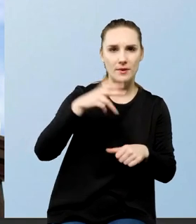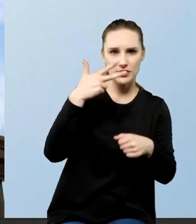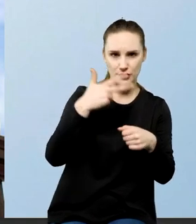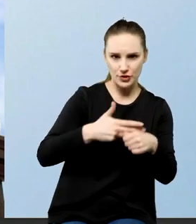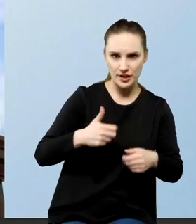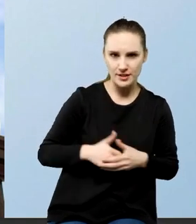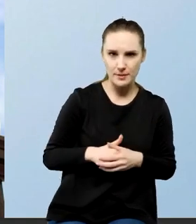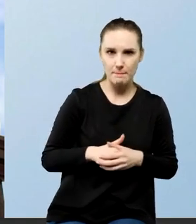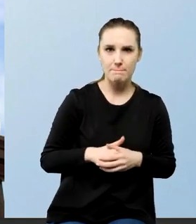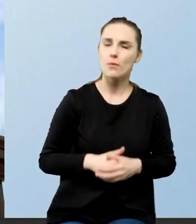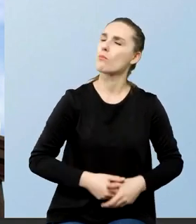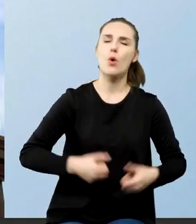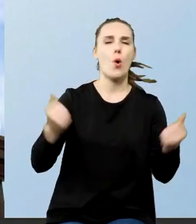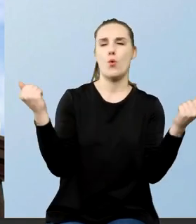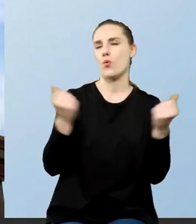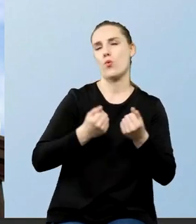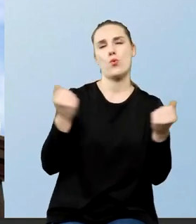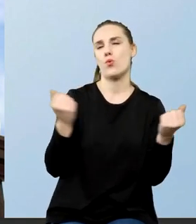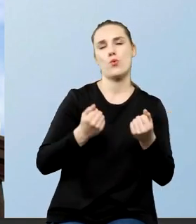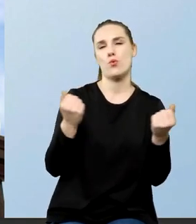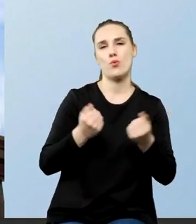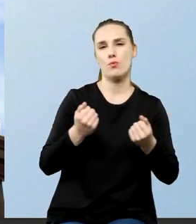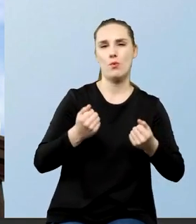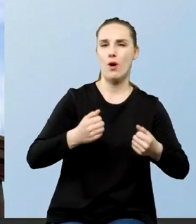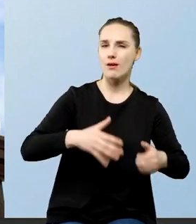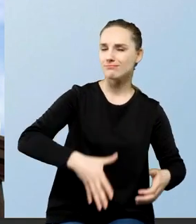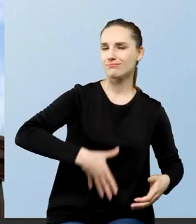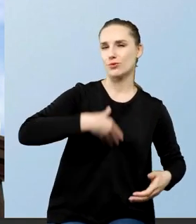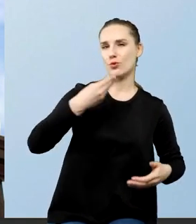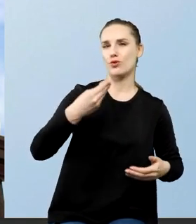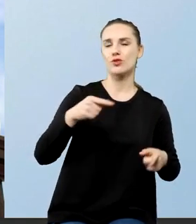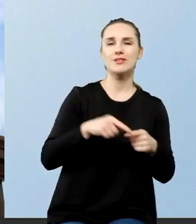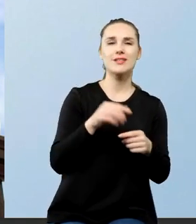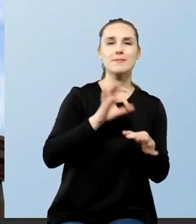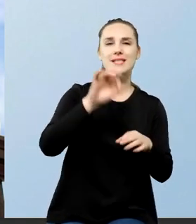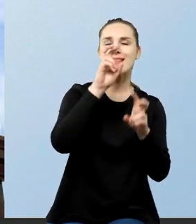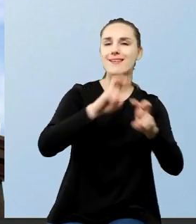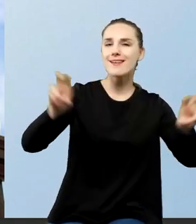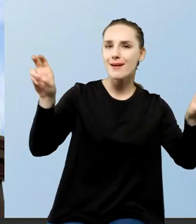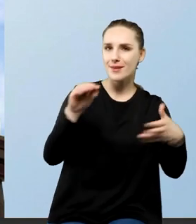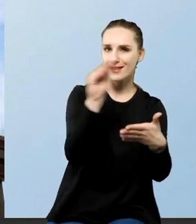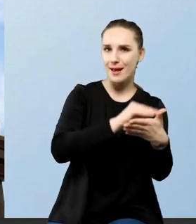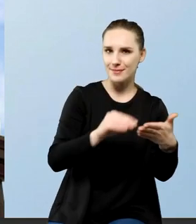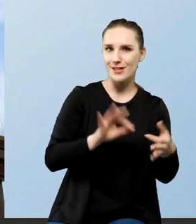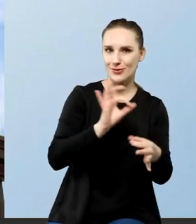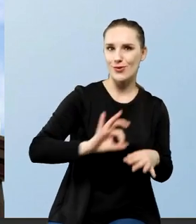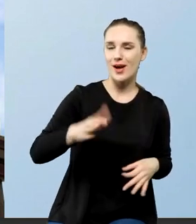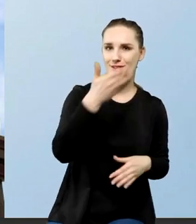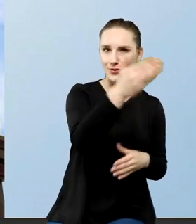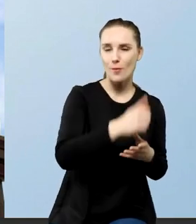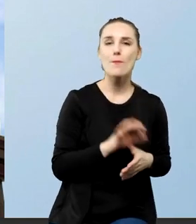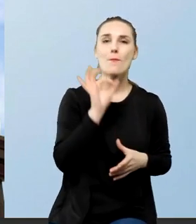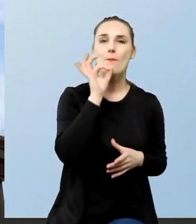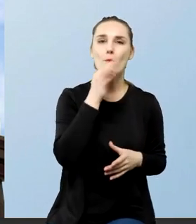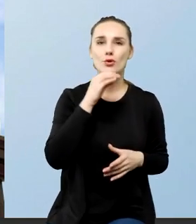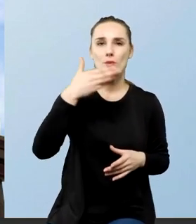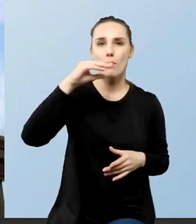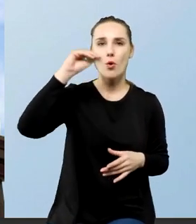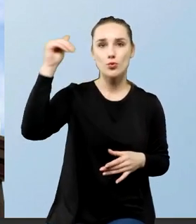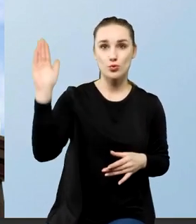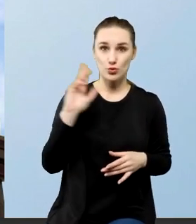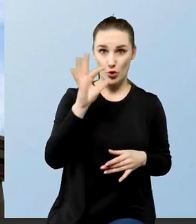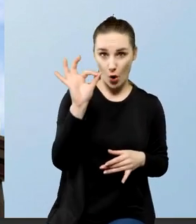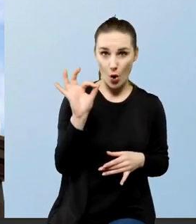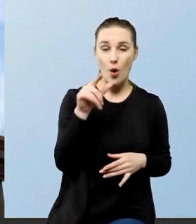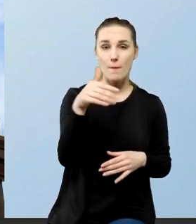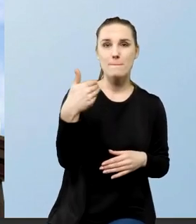Było to hucznie fetowane, były specjalne hymy napisane na tę cześć. Młody Stanisław Moniuszko oglądał